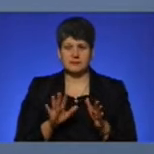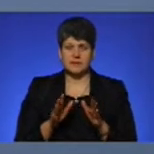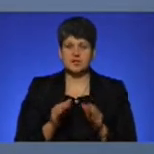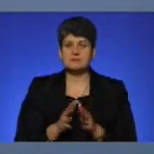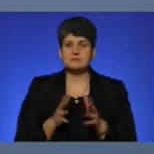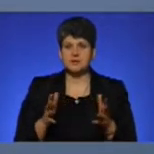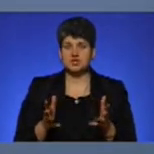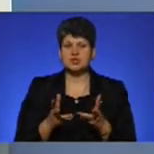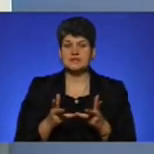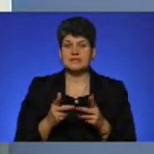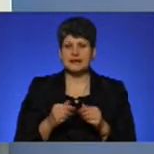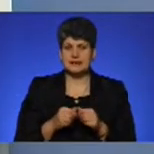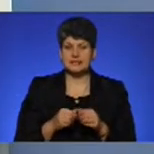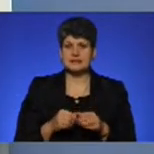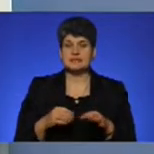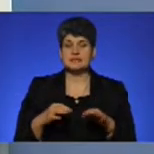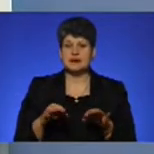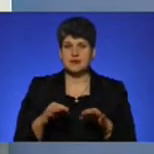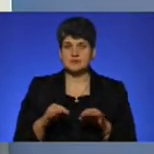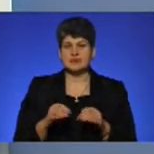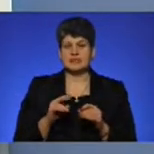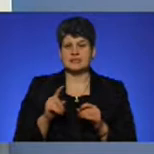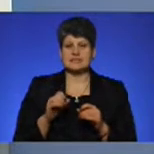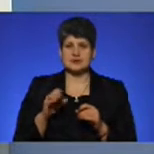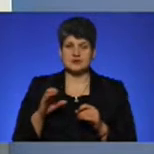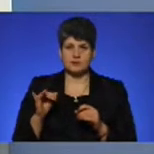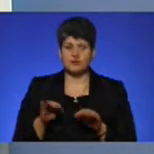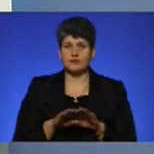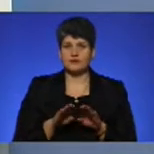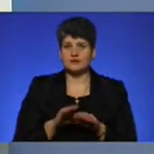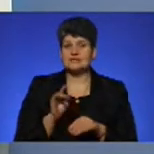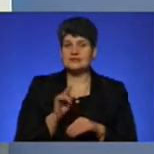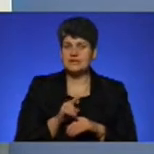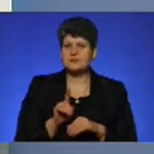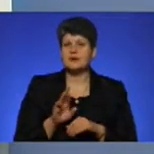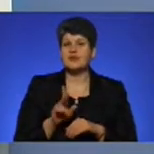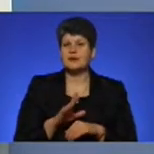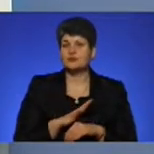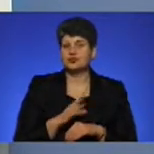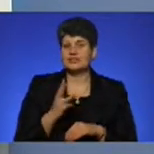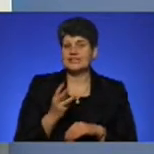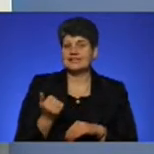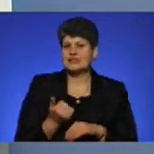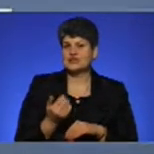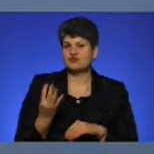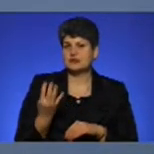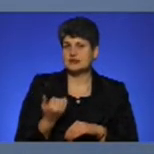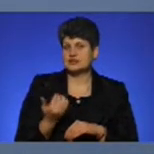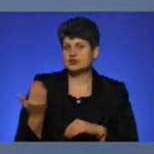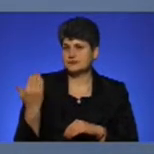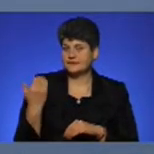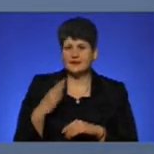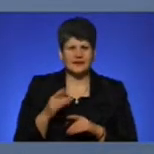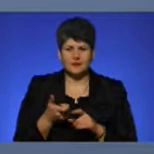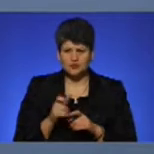кількість транспортних засобів, порівнювано з тим, як це було, наприклад, 3-4 тижні тому, незначно,